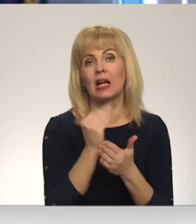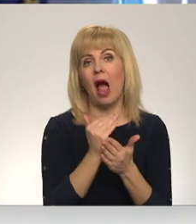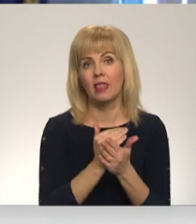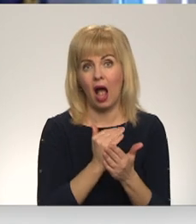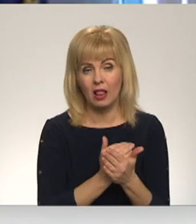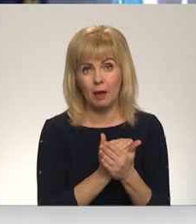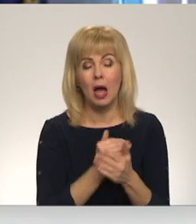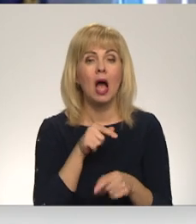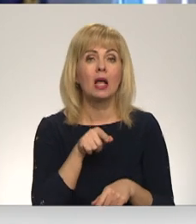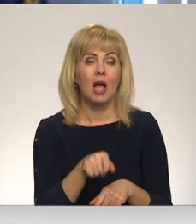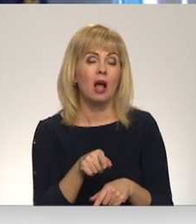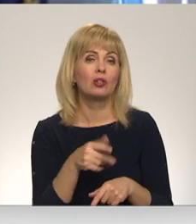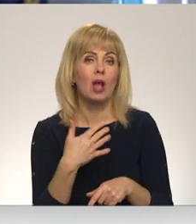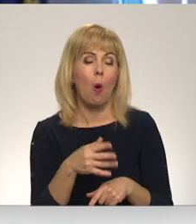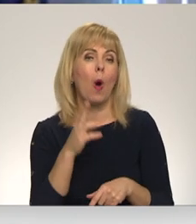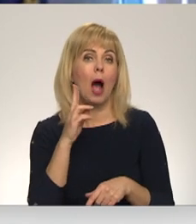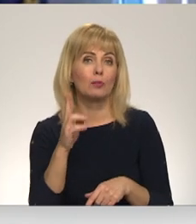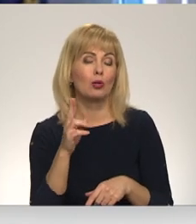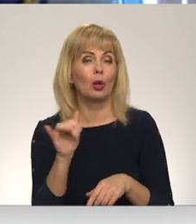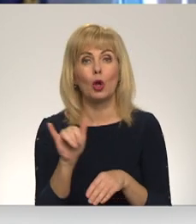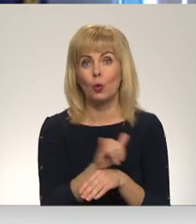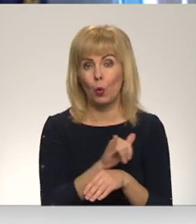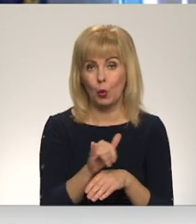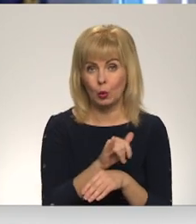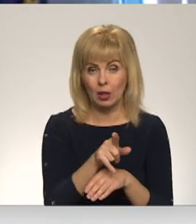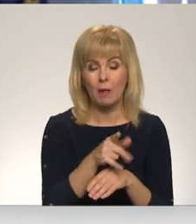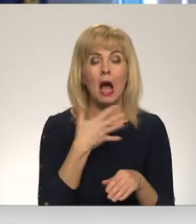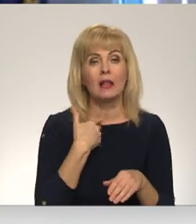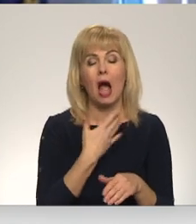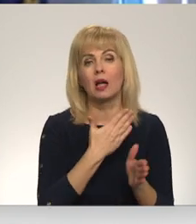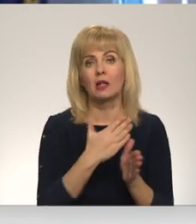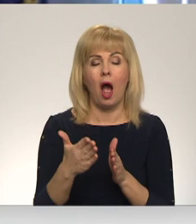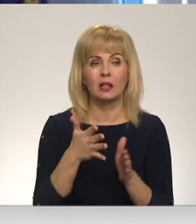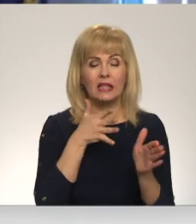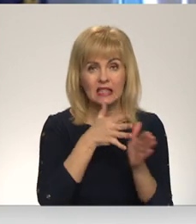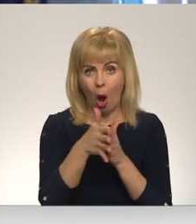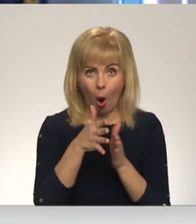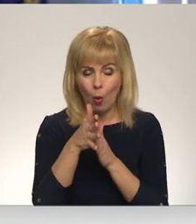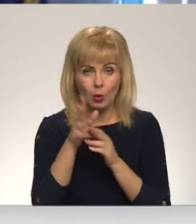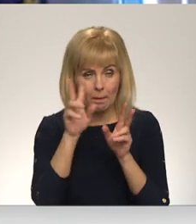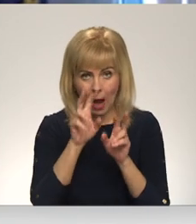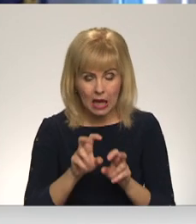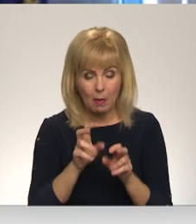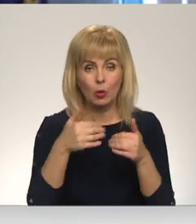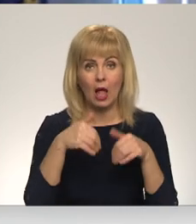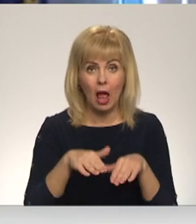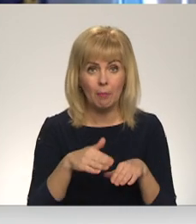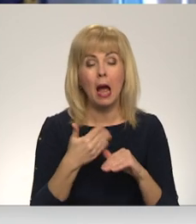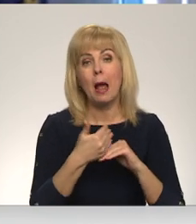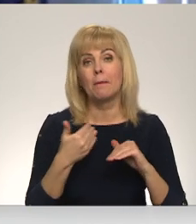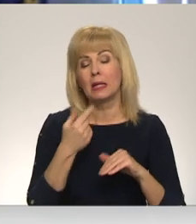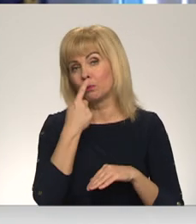Tas, ko ir apsolījis YouTube, iet rūpīgi cauri mūsu lēmumiem. Šobrīd pirms burtiski